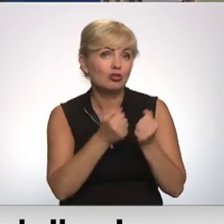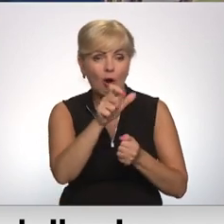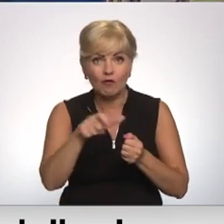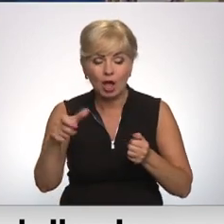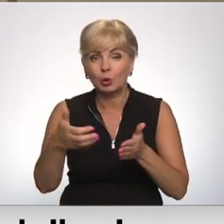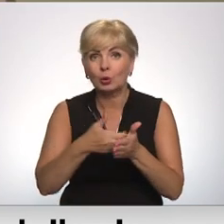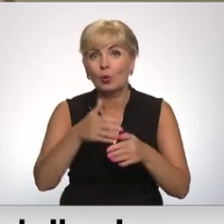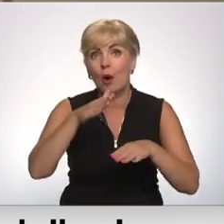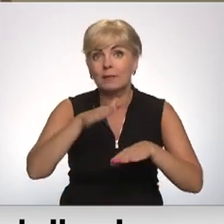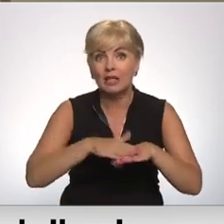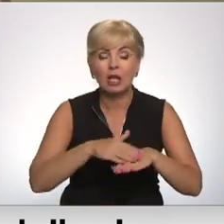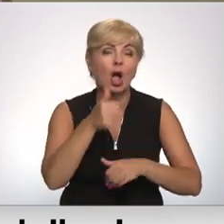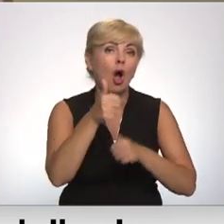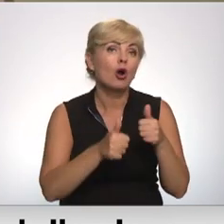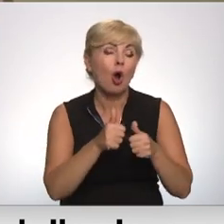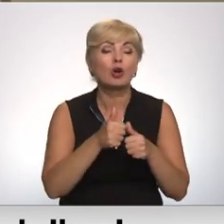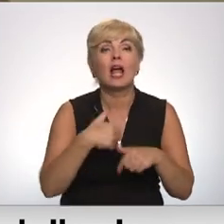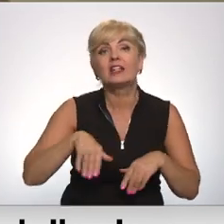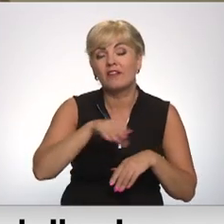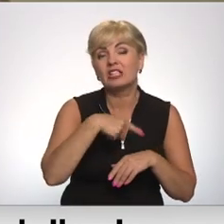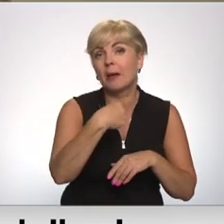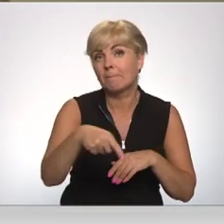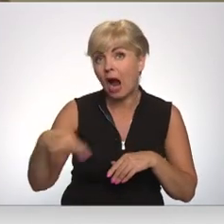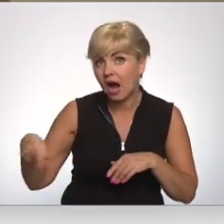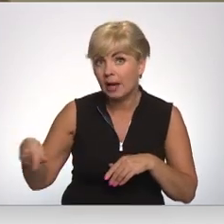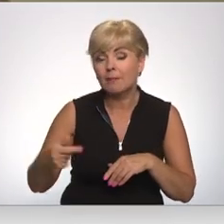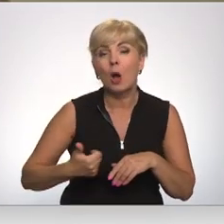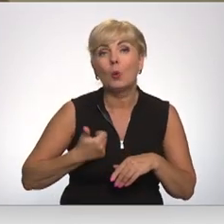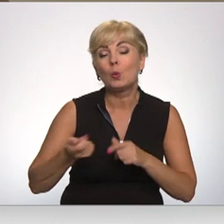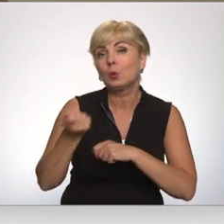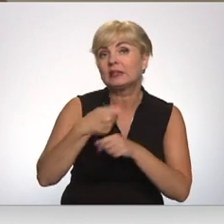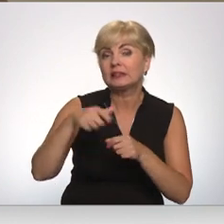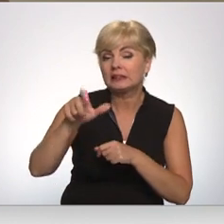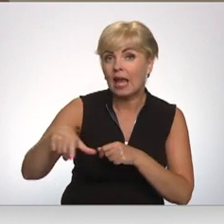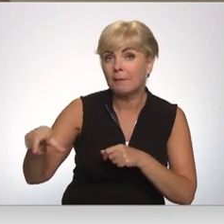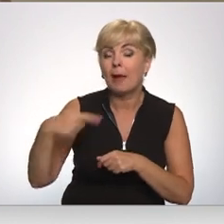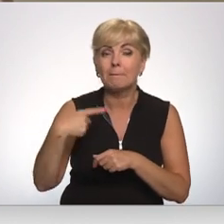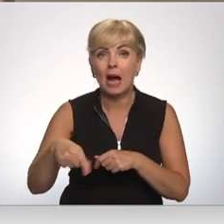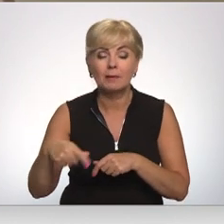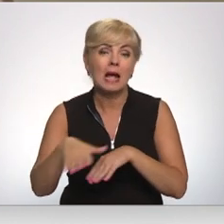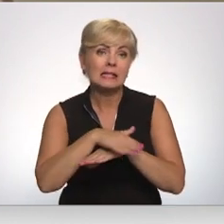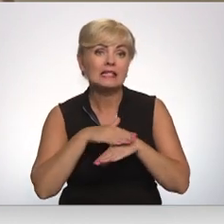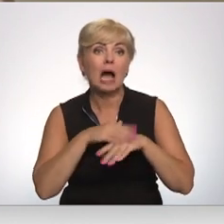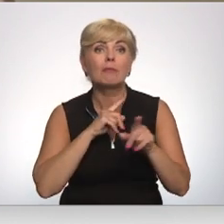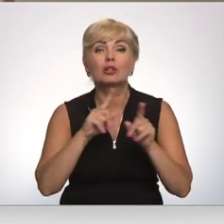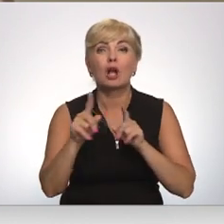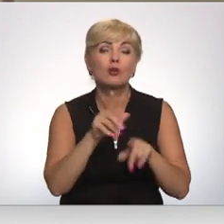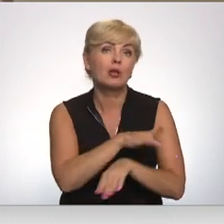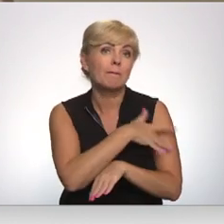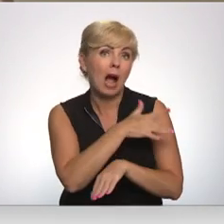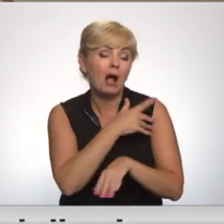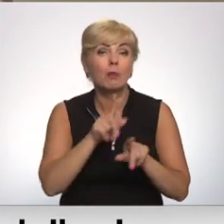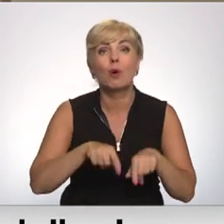tei. Mēs konkurējam ar visiem pārējiem uzņēmējiem un pārējiem sabiedriskā transportu pakalpojums